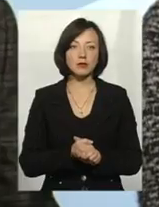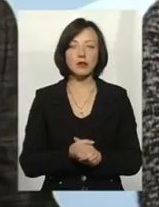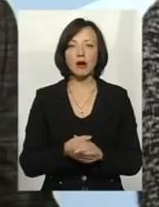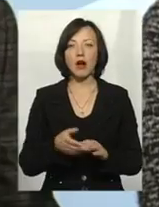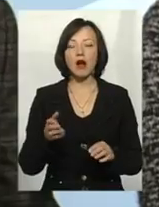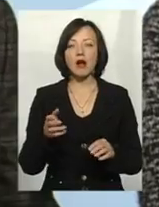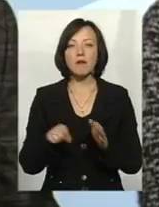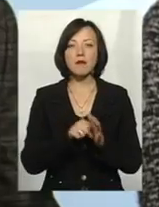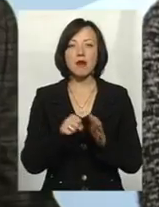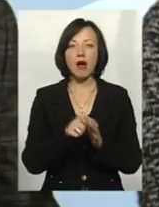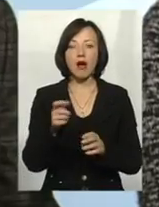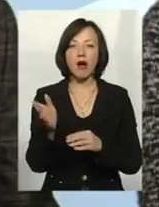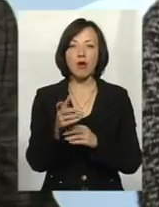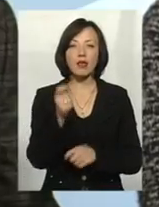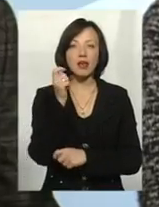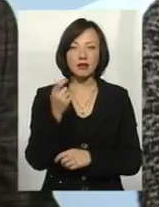браконьєрство, наприклад,